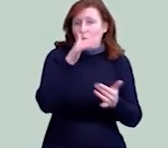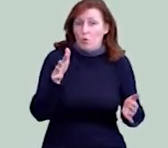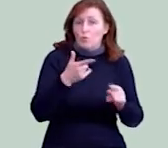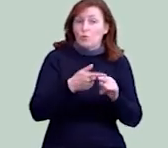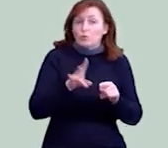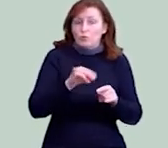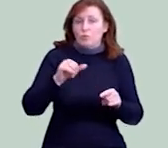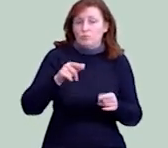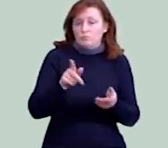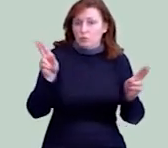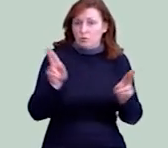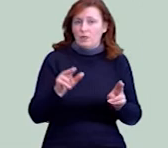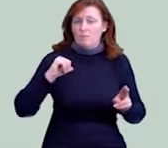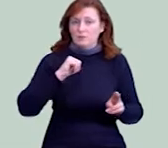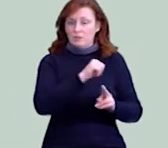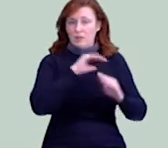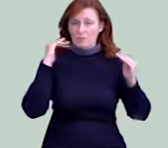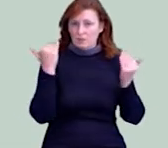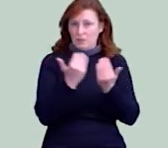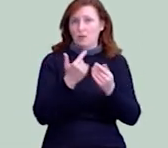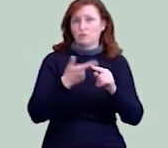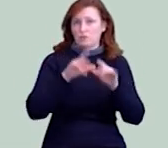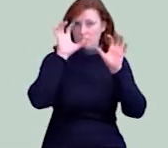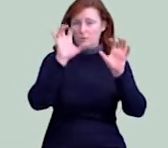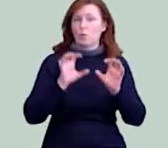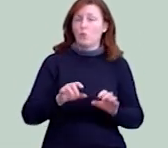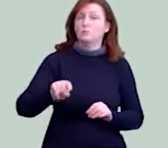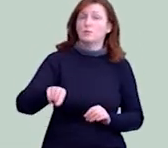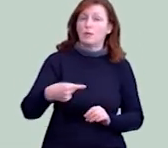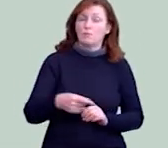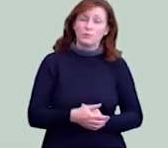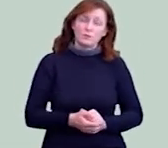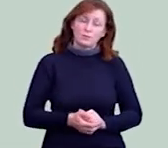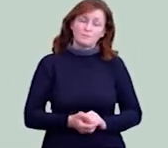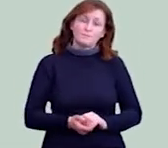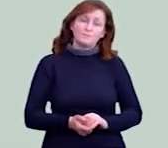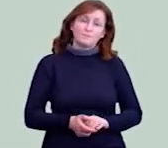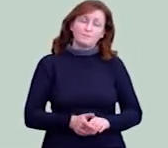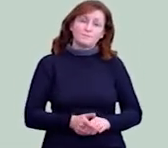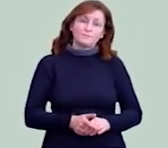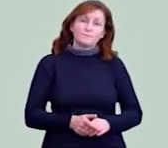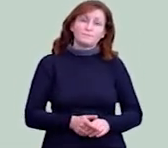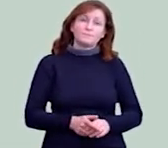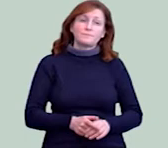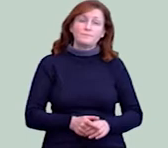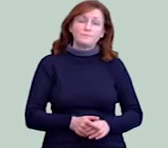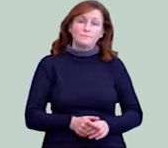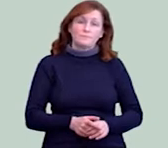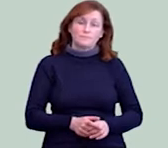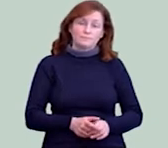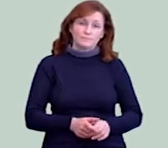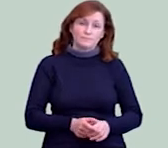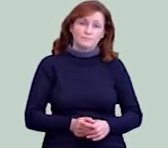дотримуватися самоізоляції зобов'язує закон. Нікіта Галка, Дарина Коломієць, Владислав Тягун та Юлія Стріжалко. Новини